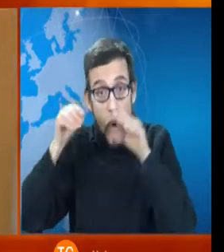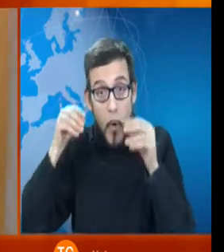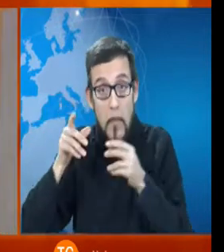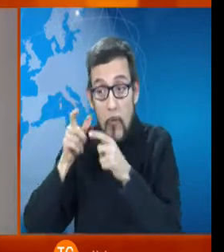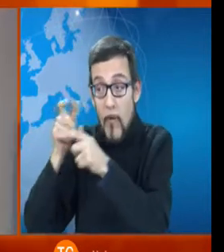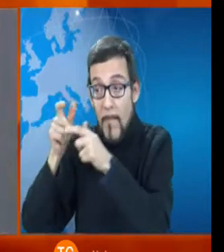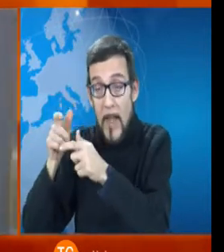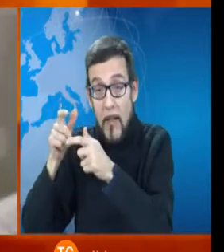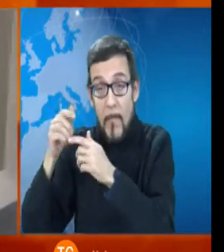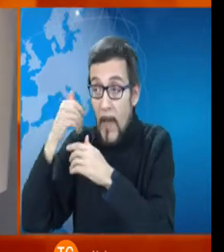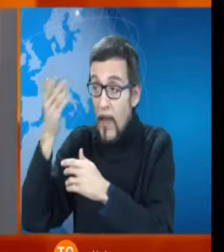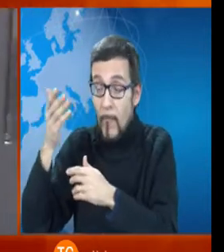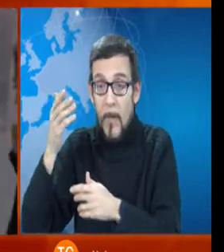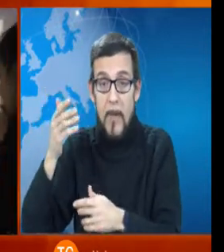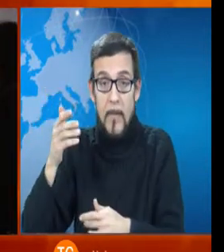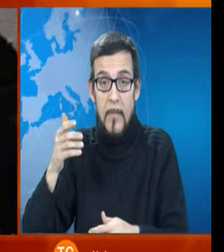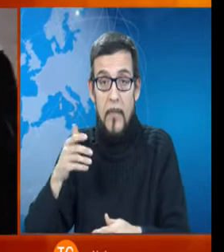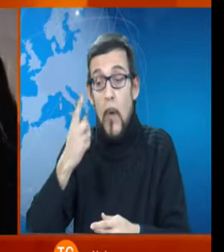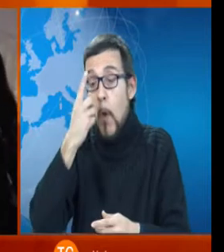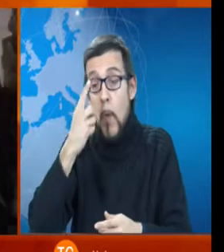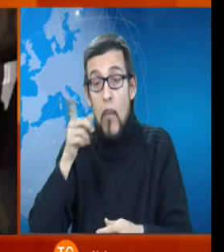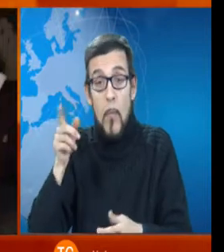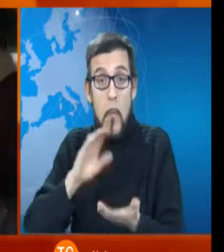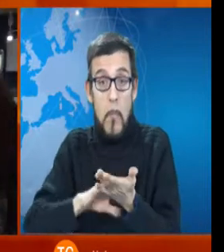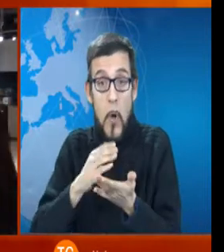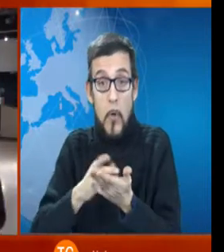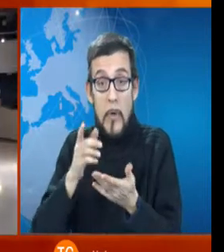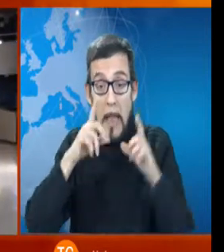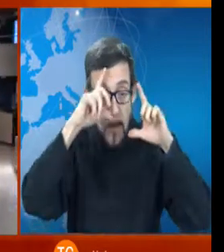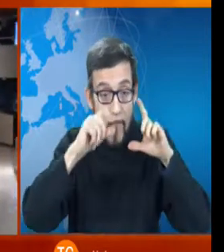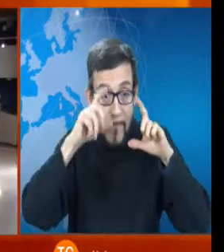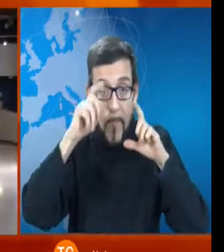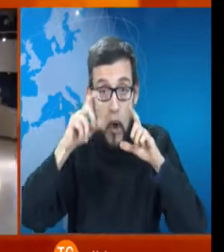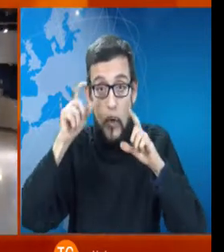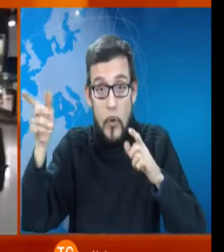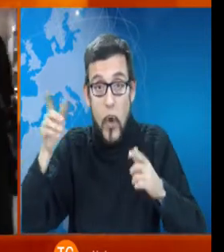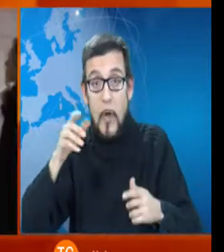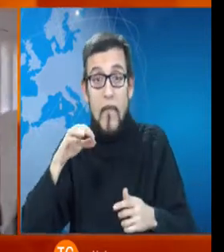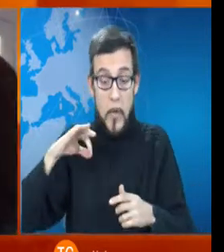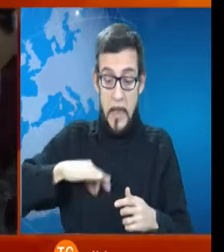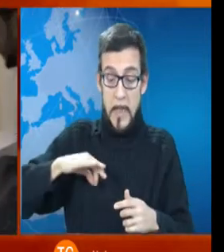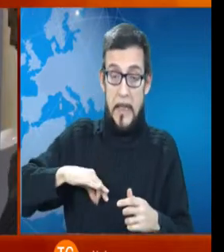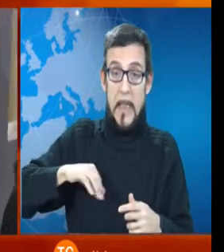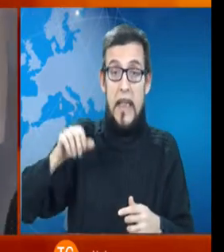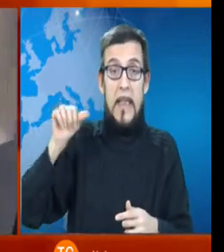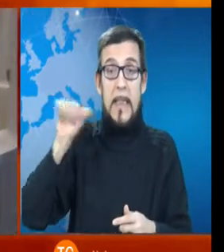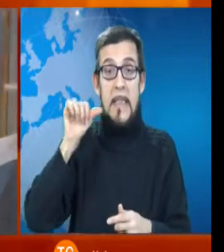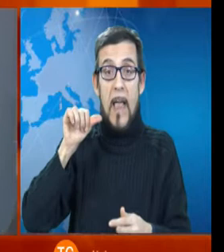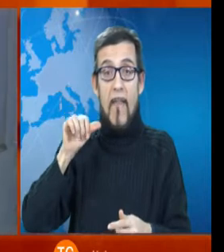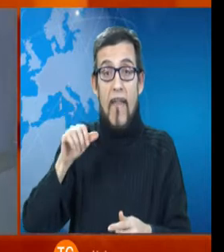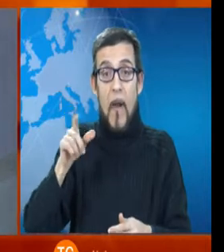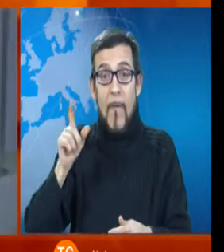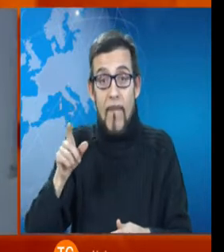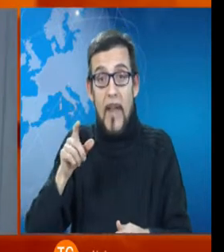l'Oriente uno di questi è un fotografo interessantissimo Stefano è felice e